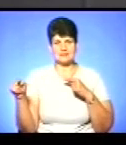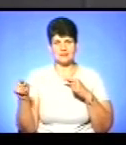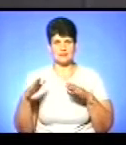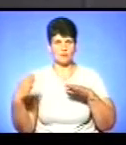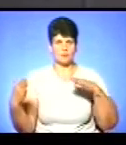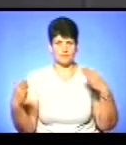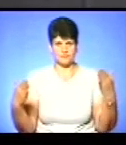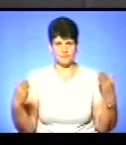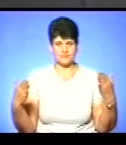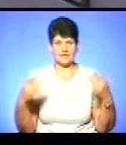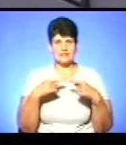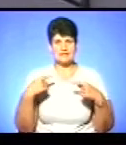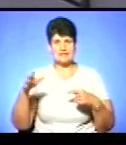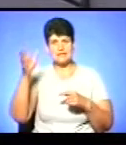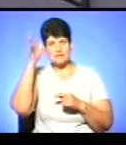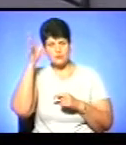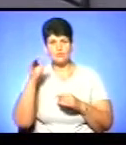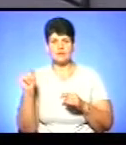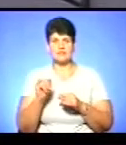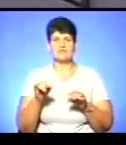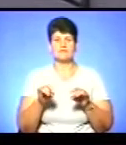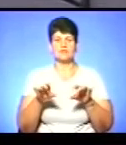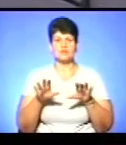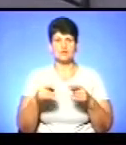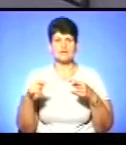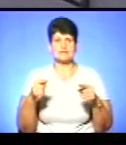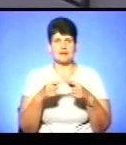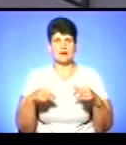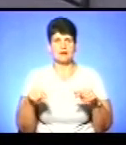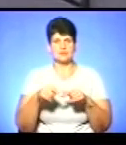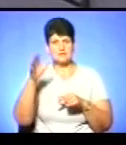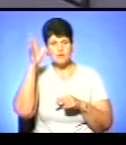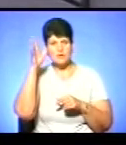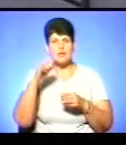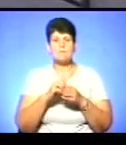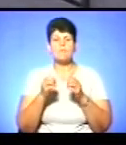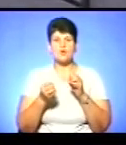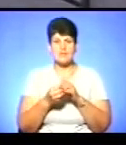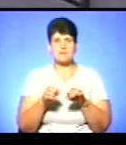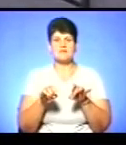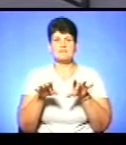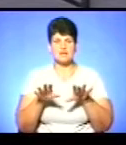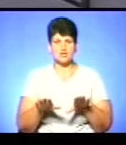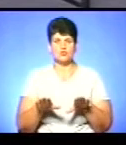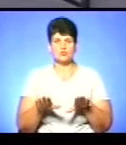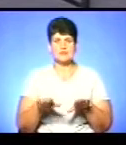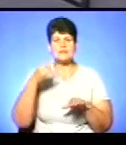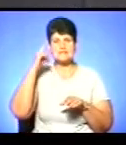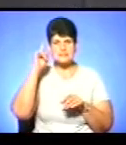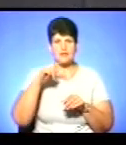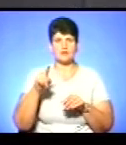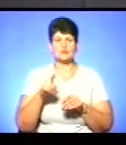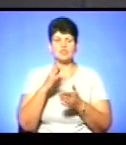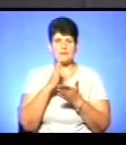З різних наук і вирішують з різних галузей науки. І певні проблеми вони вирішують, знаючи вже,